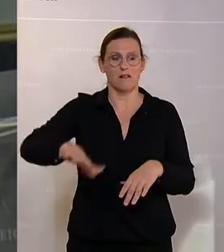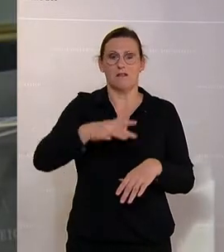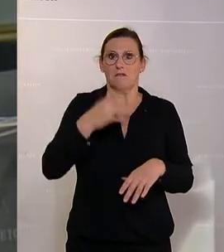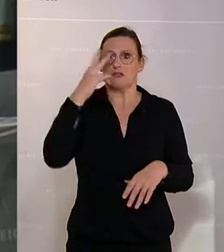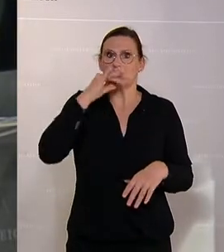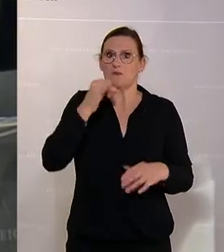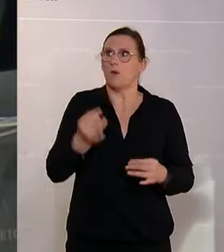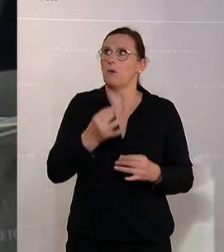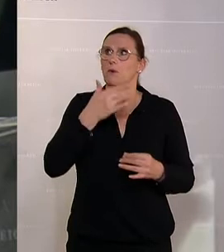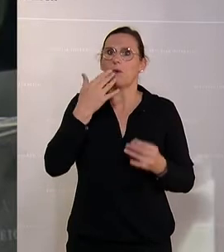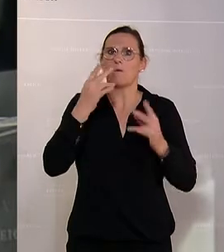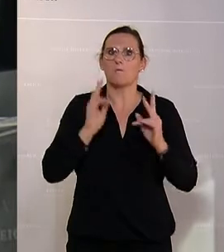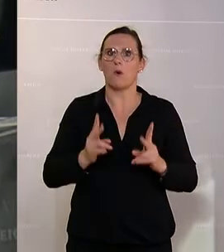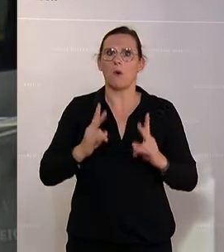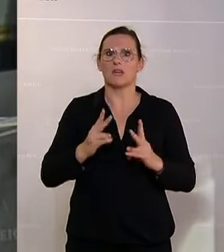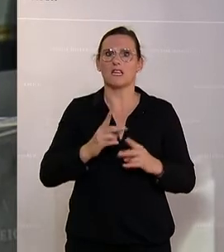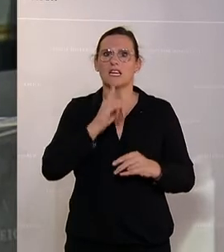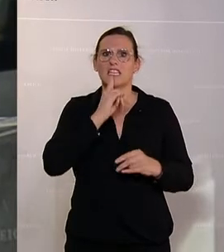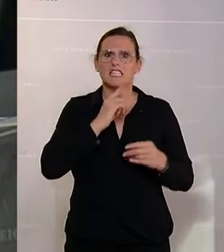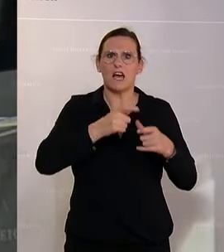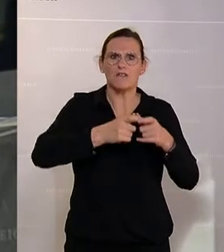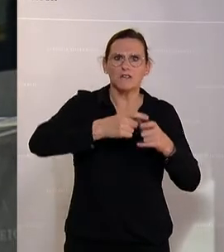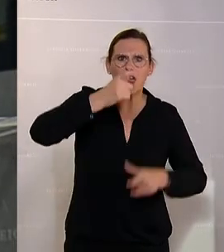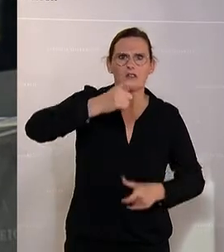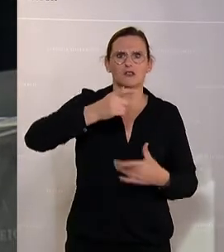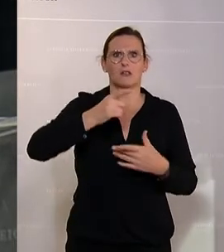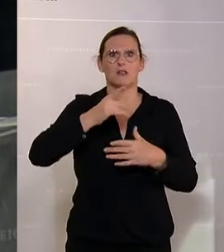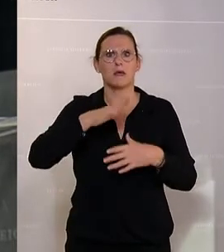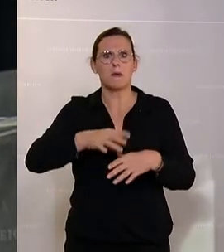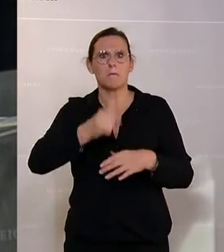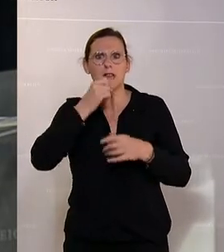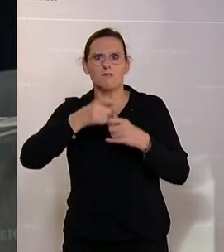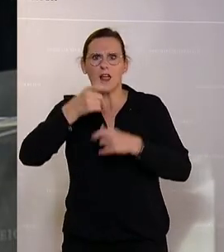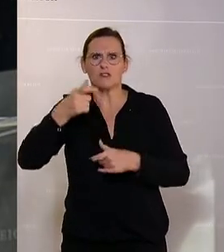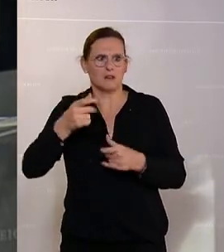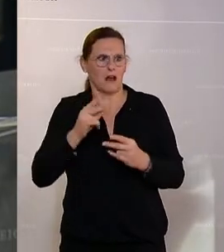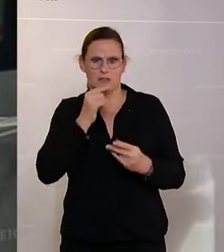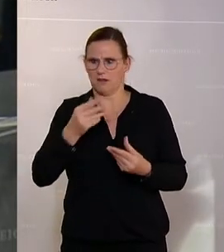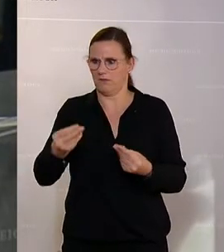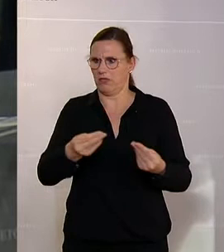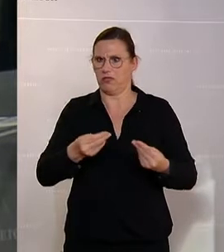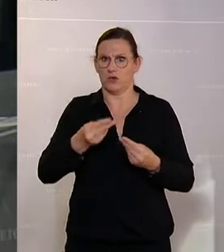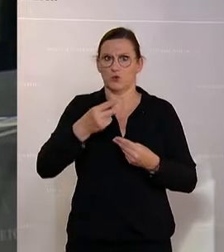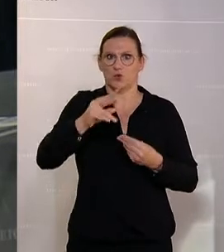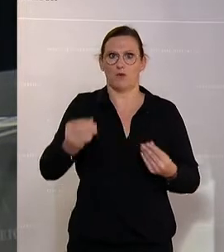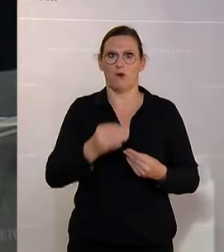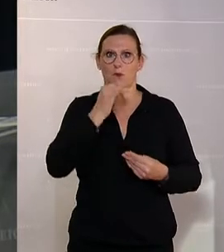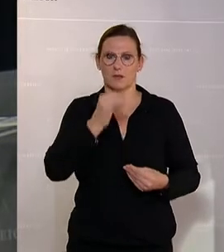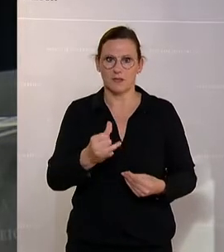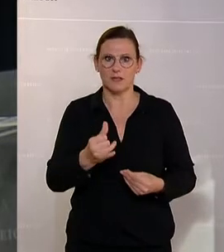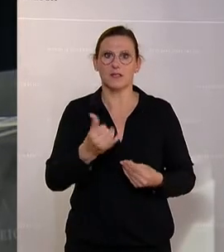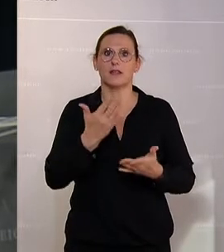warum es nicht möglich ist, Saftflaschen oder Milchflaschen zurückzugeben. Und das wird jetzt möglich, denn es wird